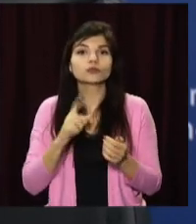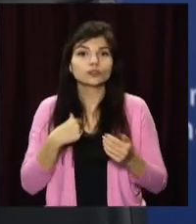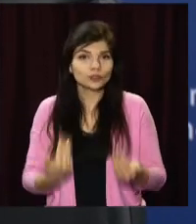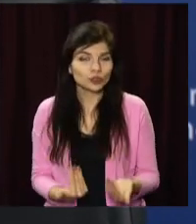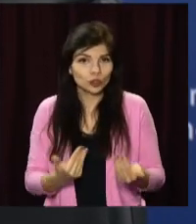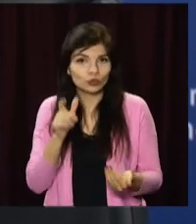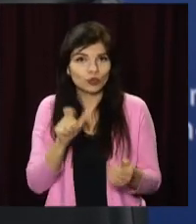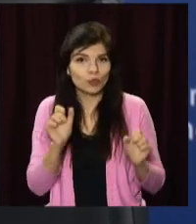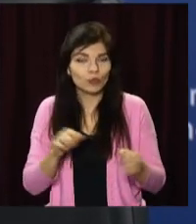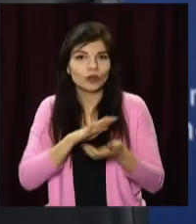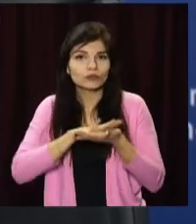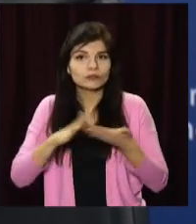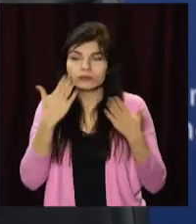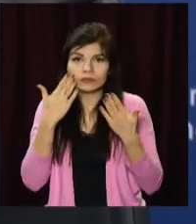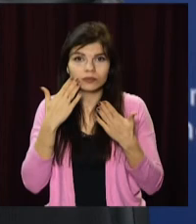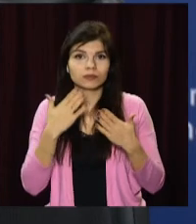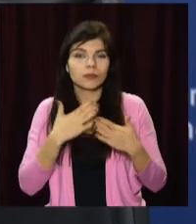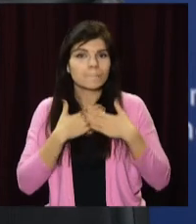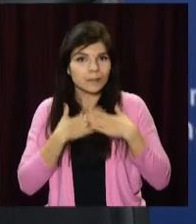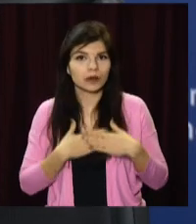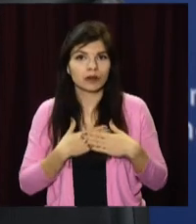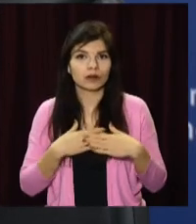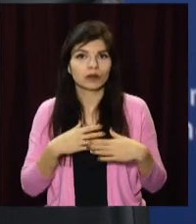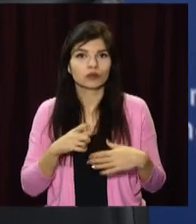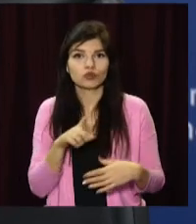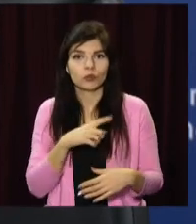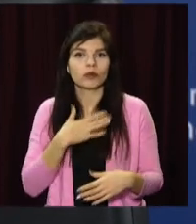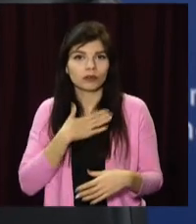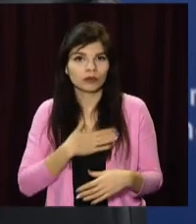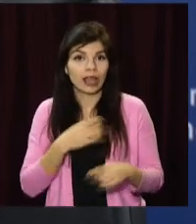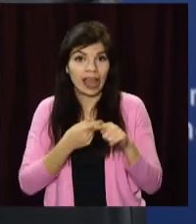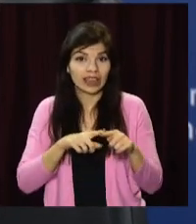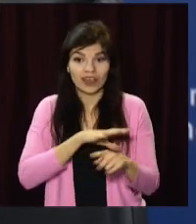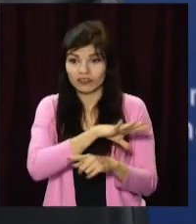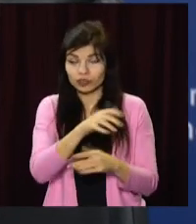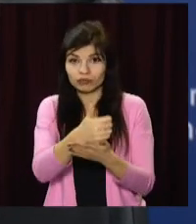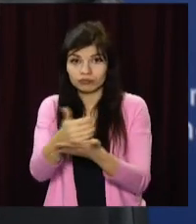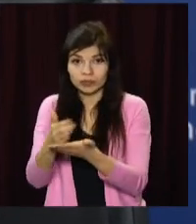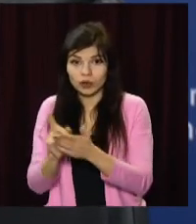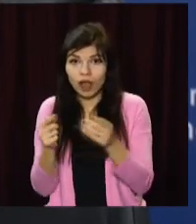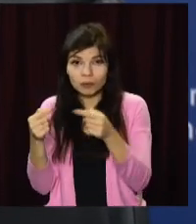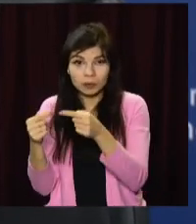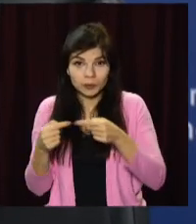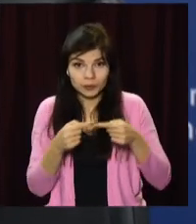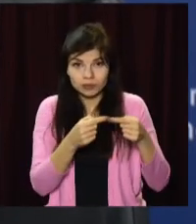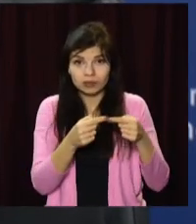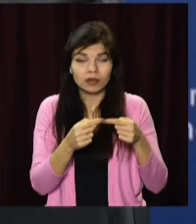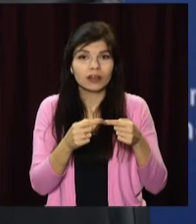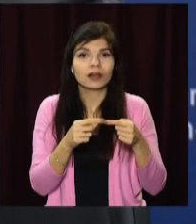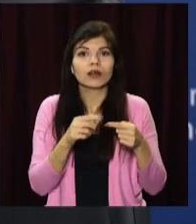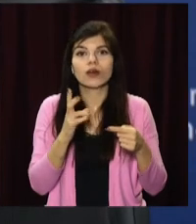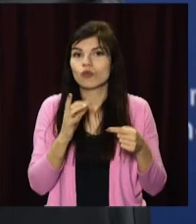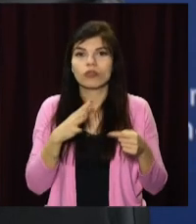у природних ресурсах, у чистому середовищі, у сприятливих умовах існування, щоб ми, задовольняючи все це,